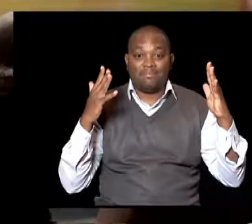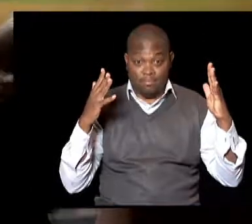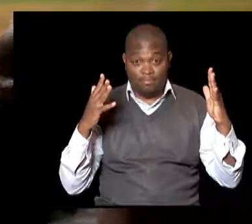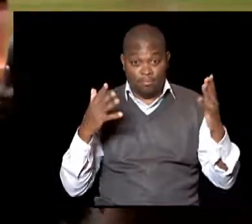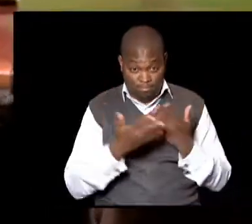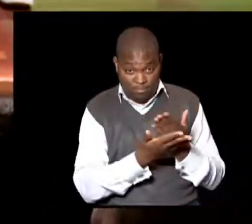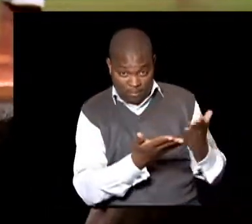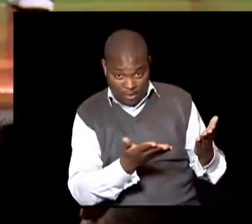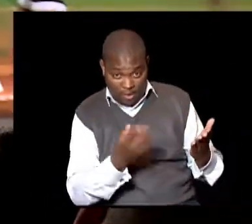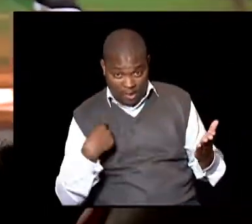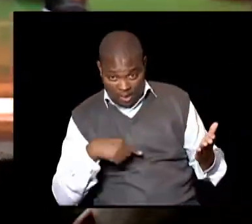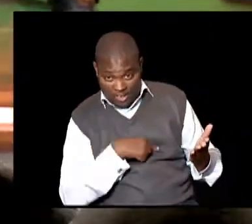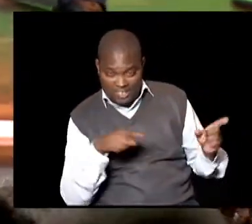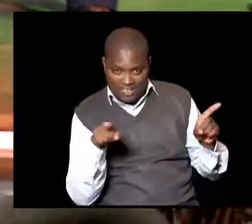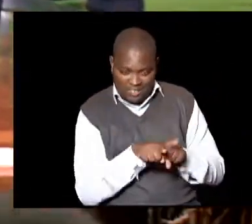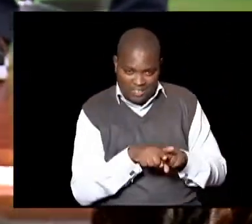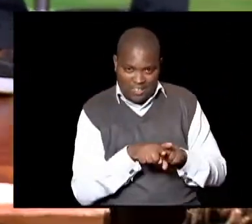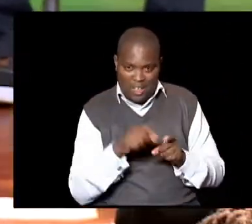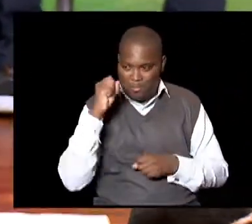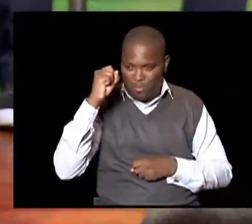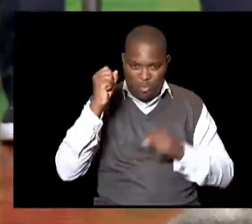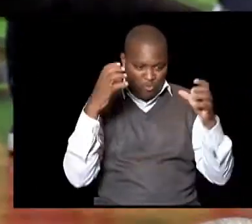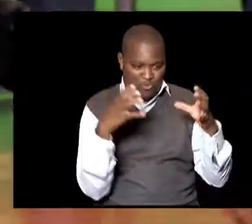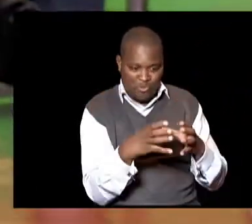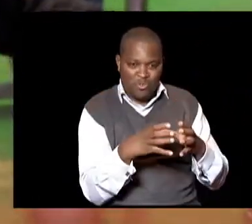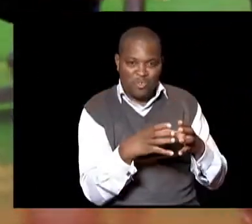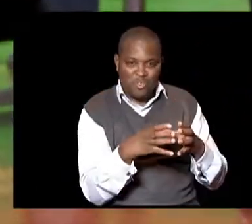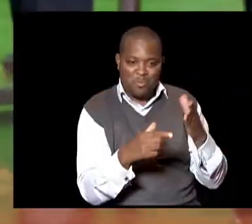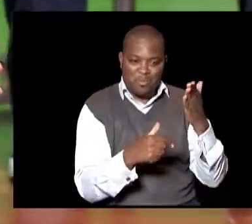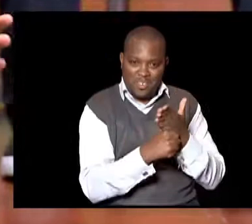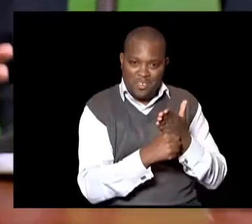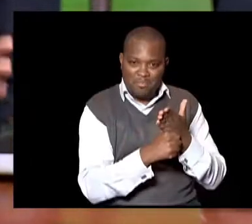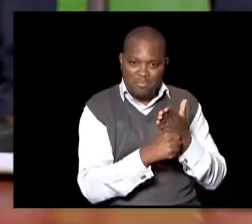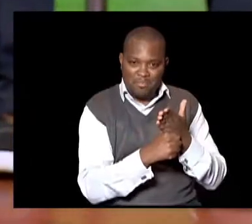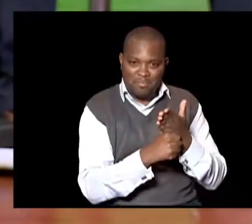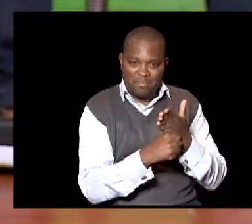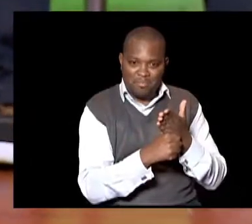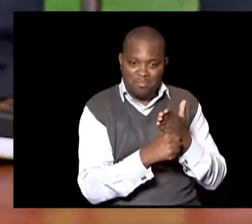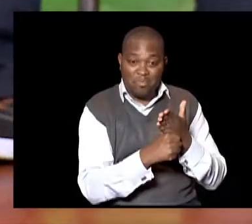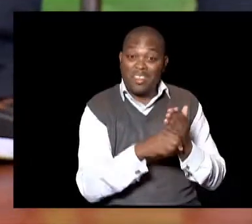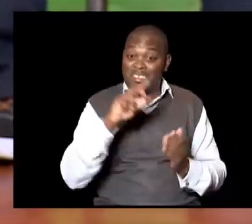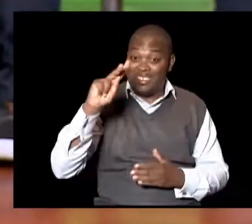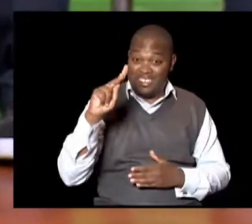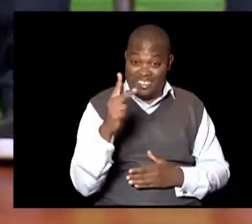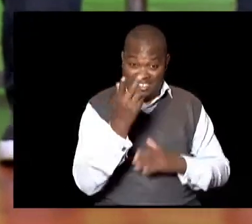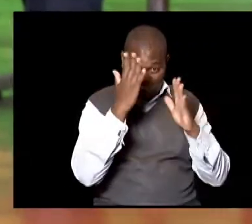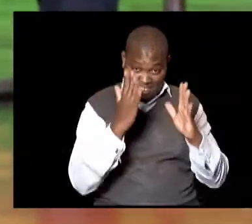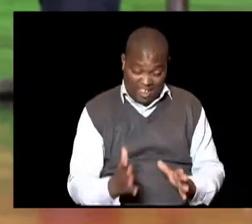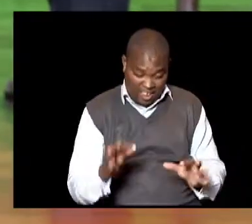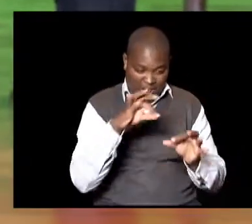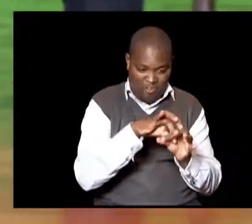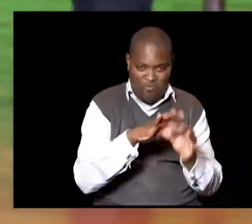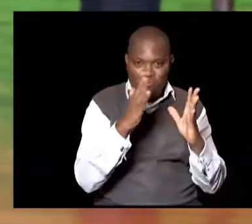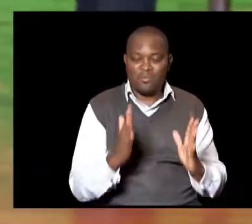Tukususi ni kama chama So hii kikao ni chama inaitua Wapiga